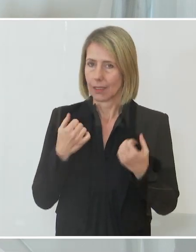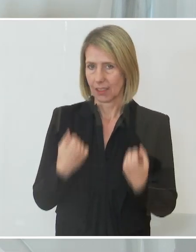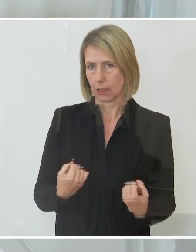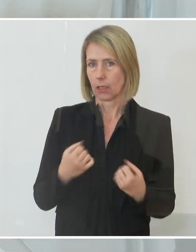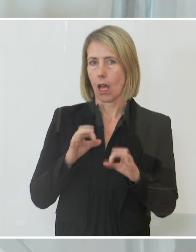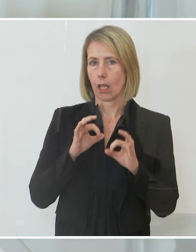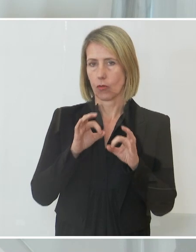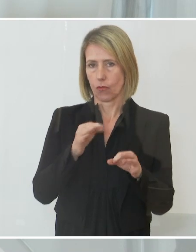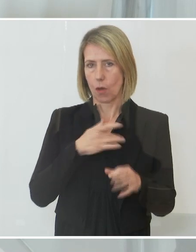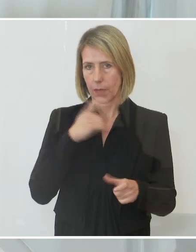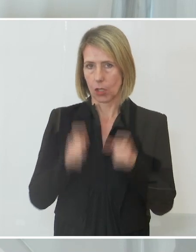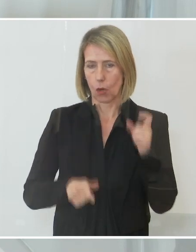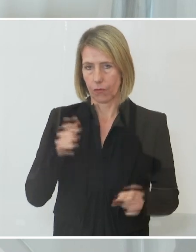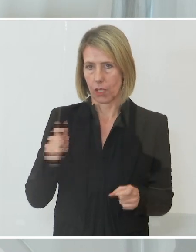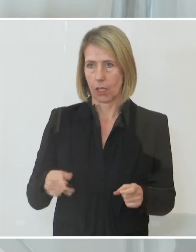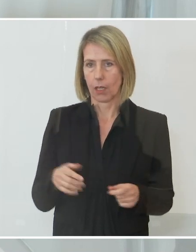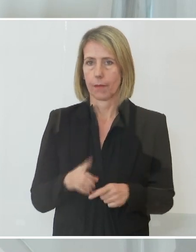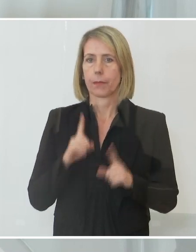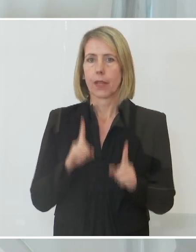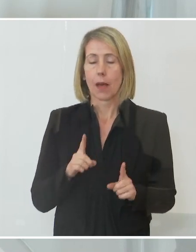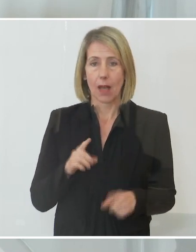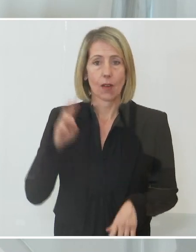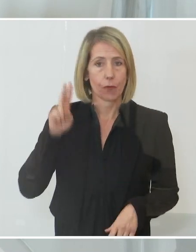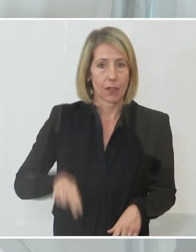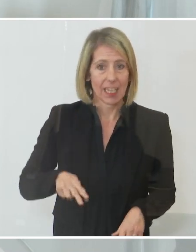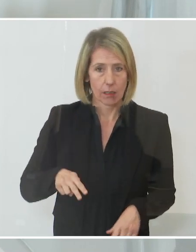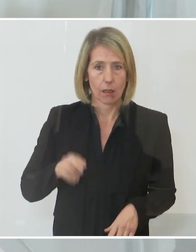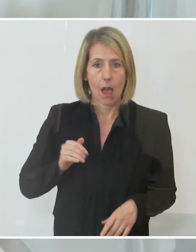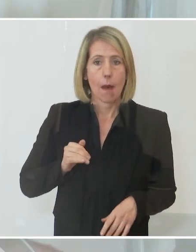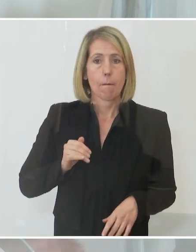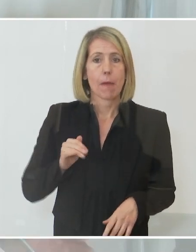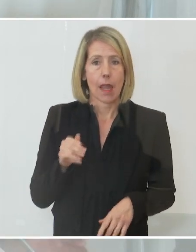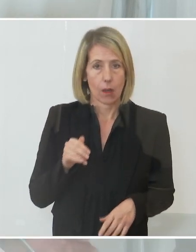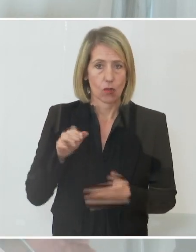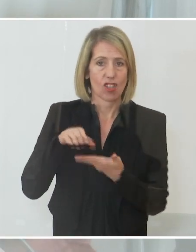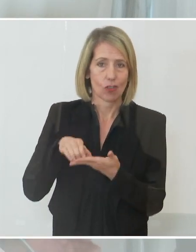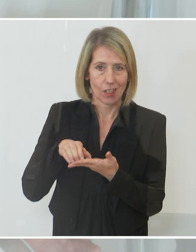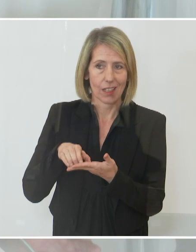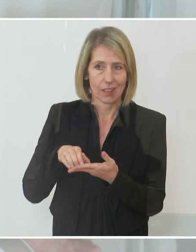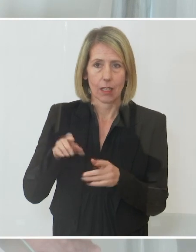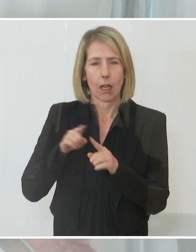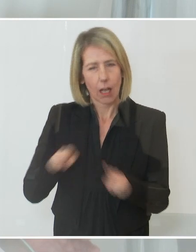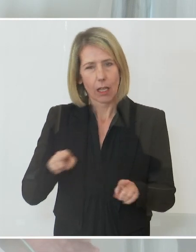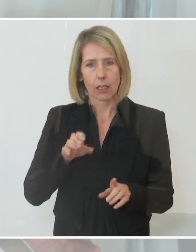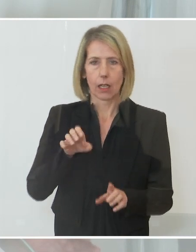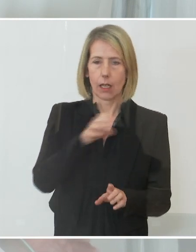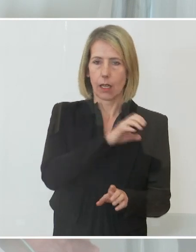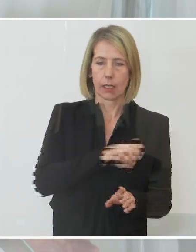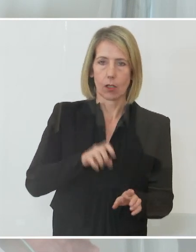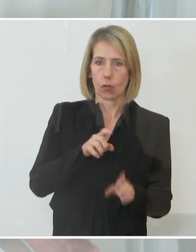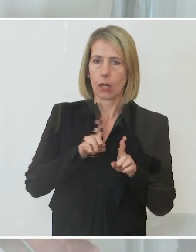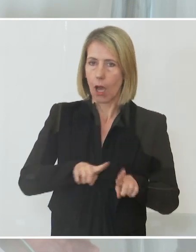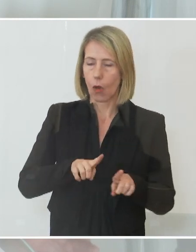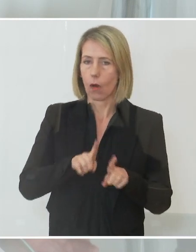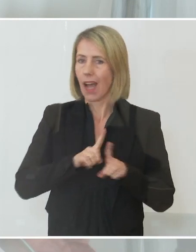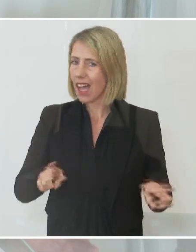Und wir haben es gerade vorher gehört, dass eine Millionenstadt wie Wien, aber andere Regionen Österreichs auch unterschiedliche Bedür